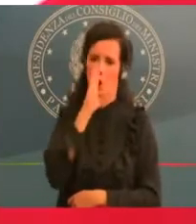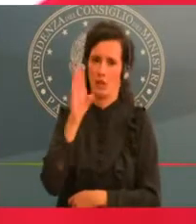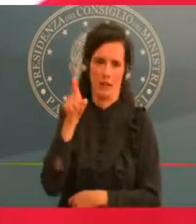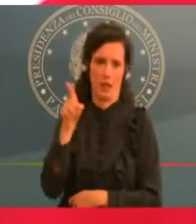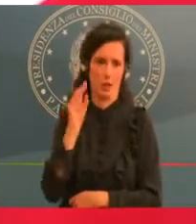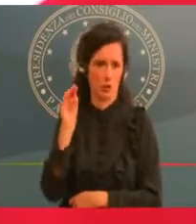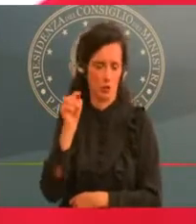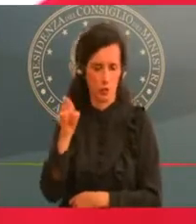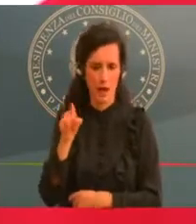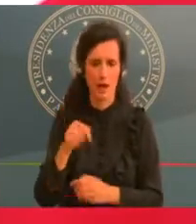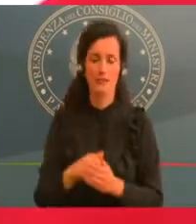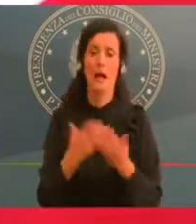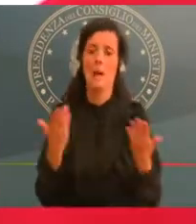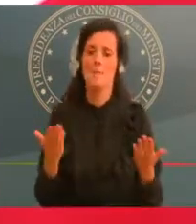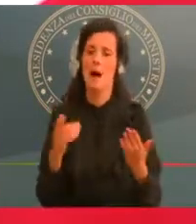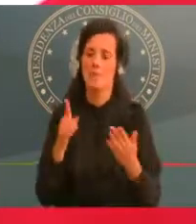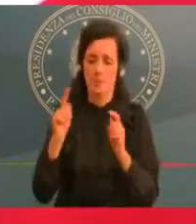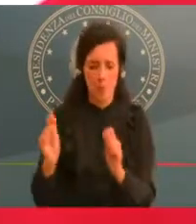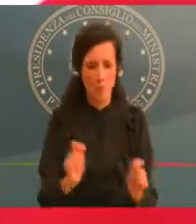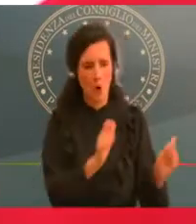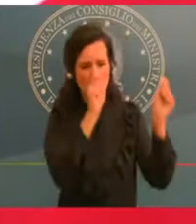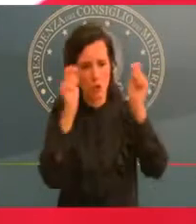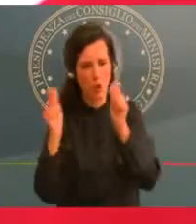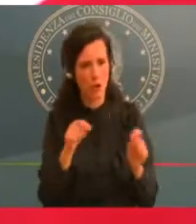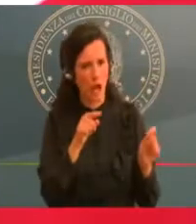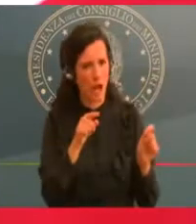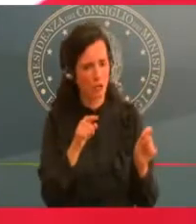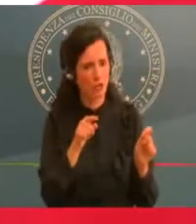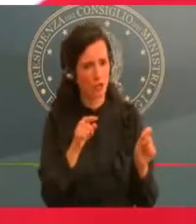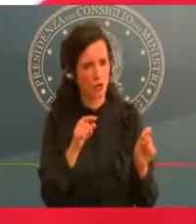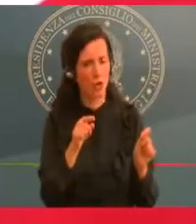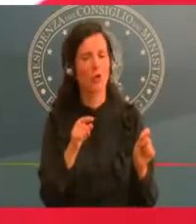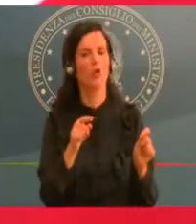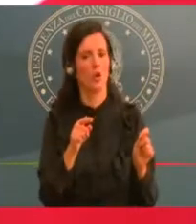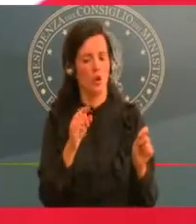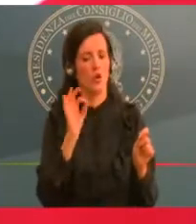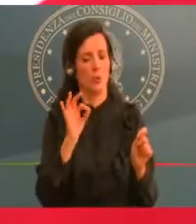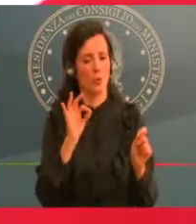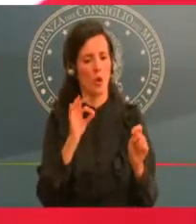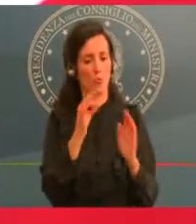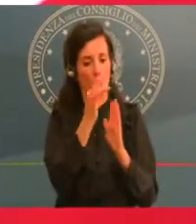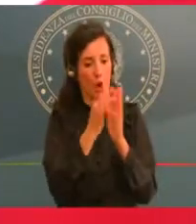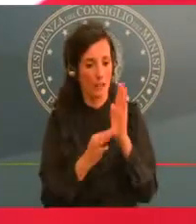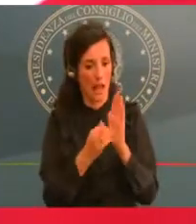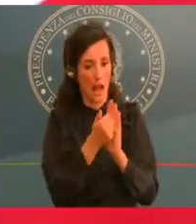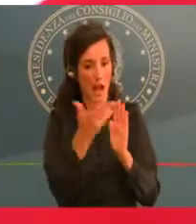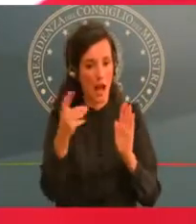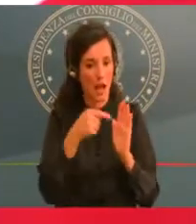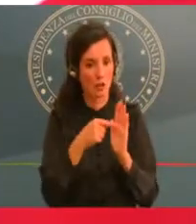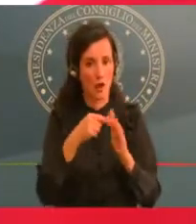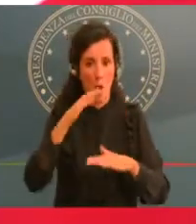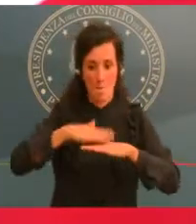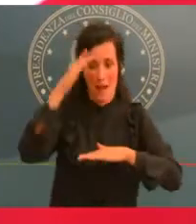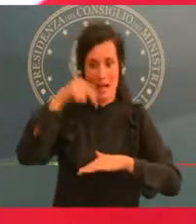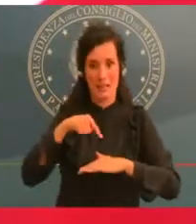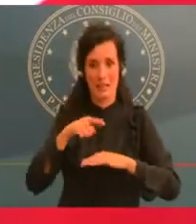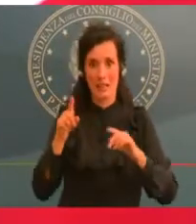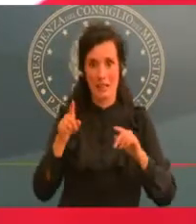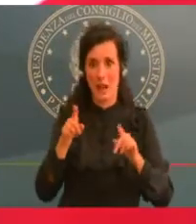arriva ieri perché va consolidato e elaborato quindi è aggiornato una settimana precedente quindi